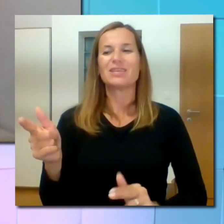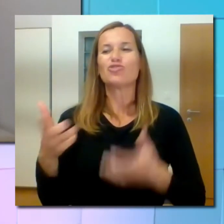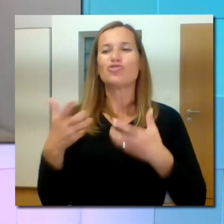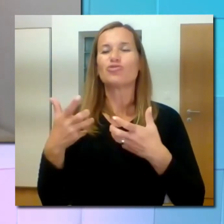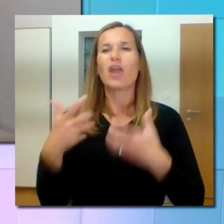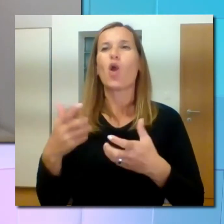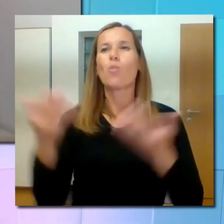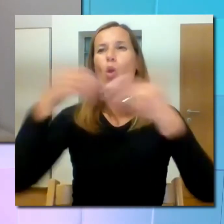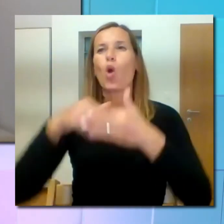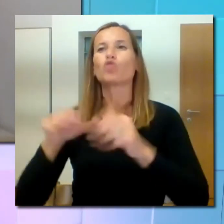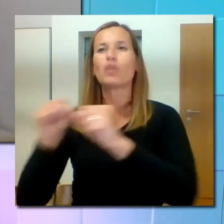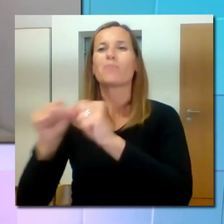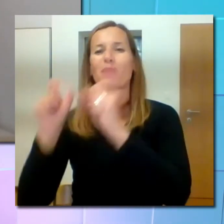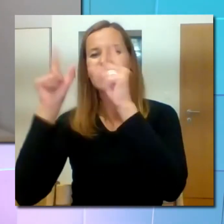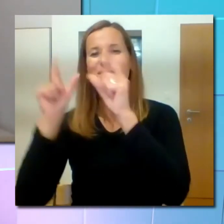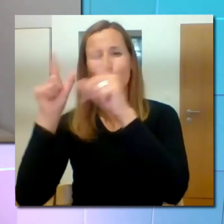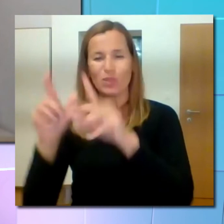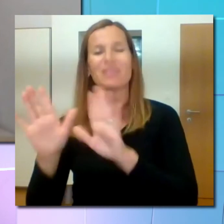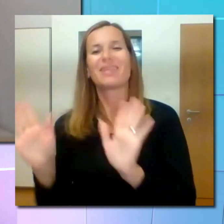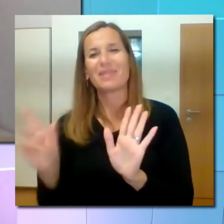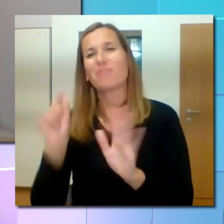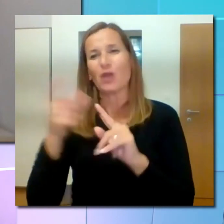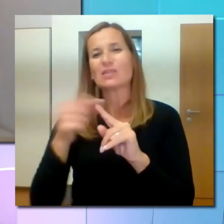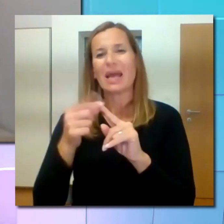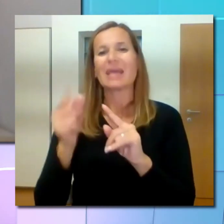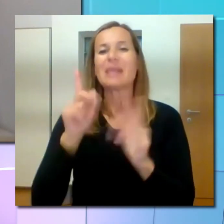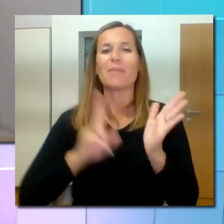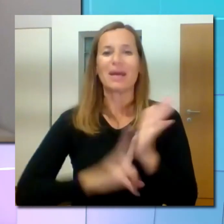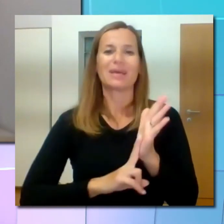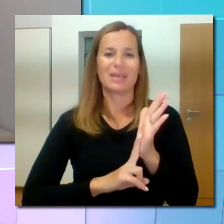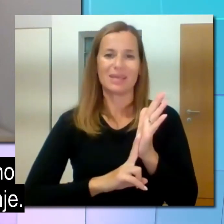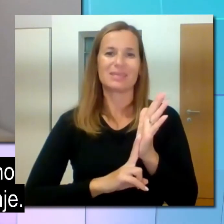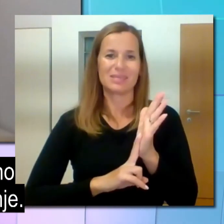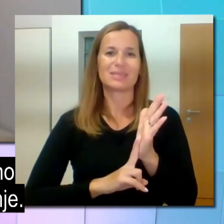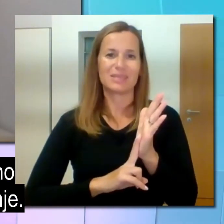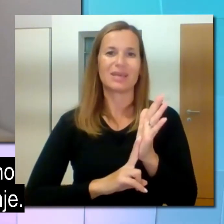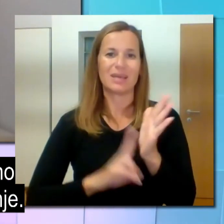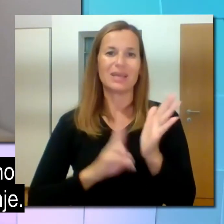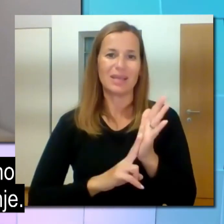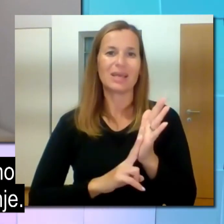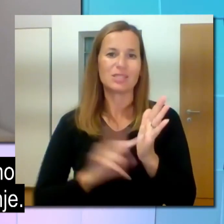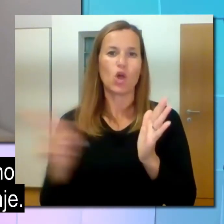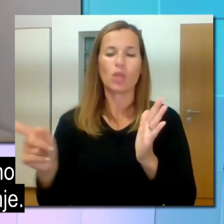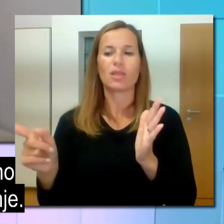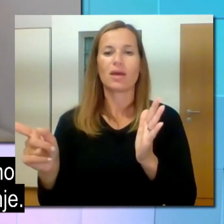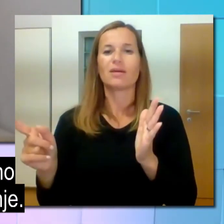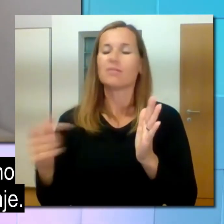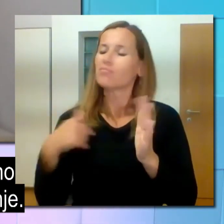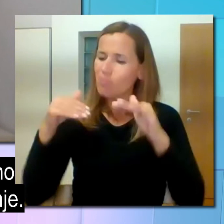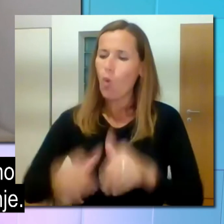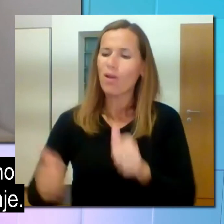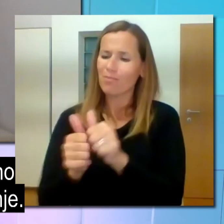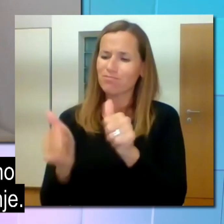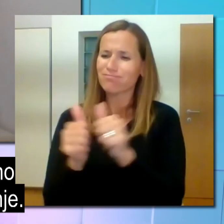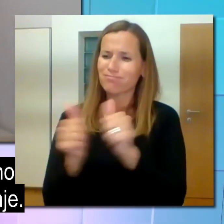tudi po noč preganja na okolj. No, majčka zaheca, ampak kresnično, res skrbi za moja